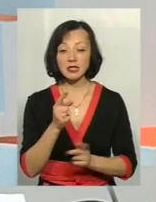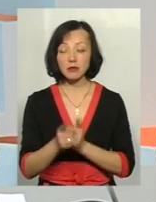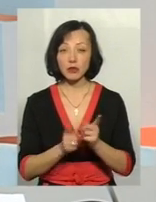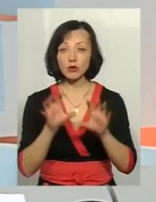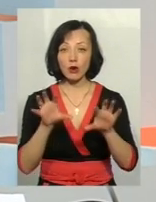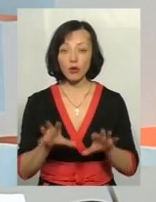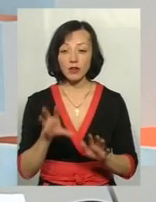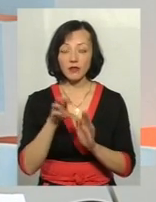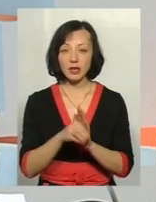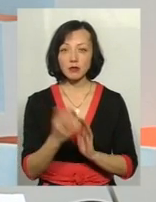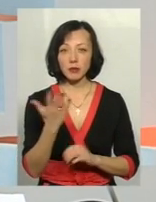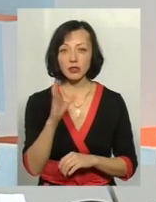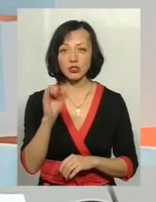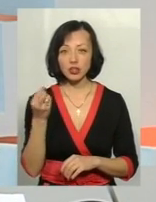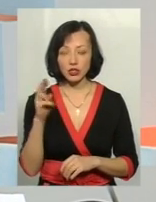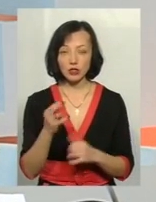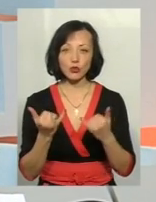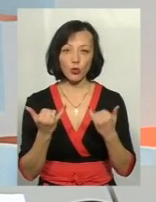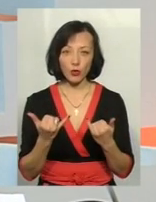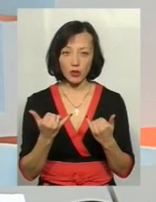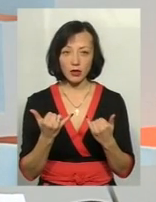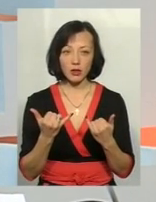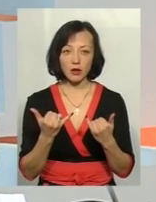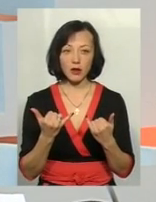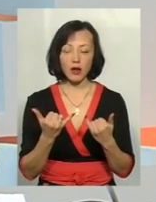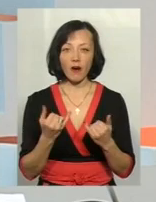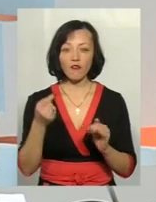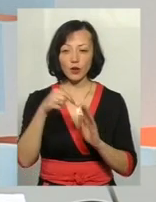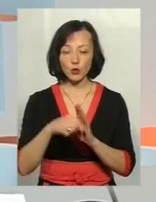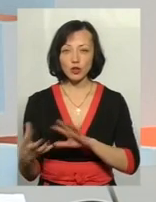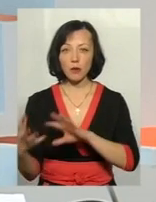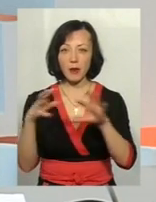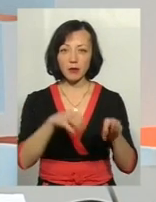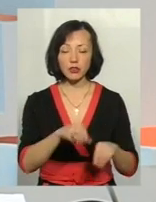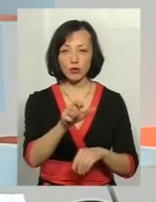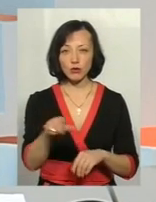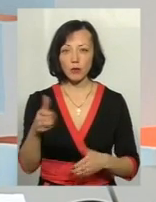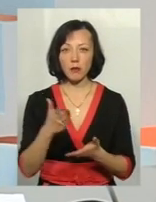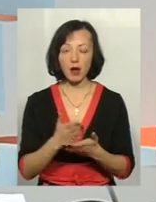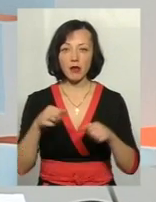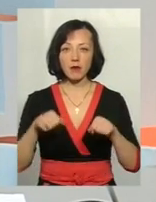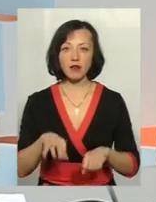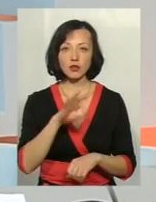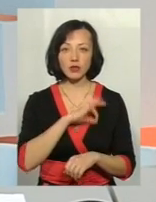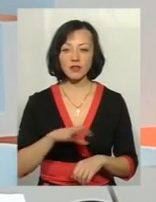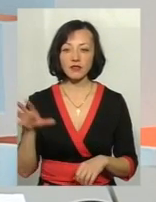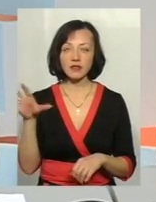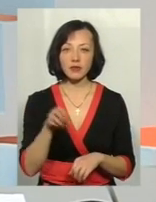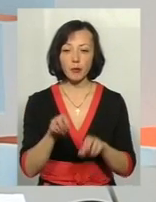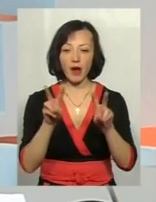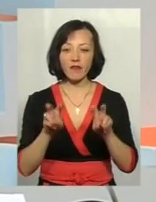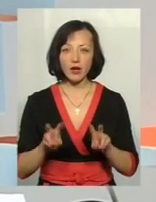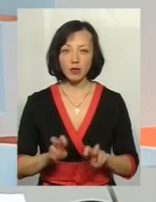внесені 5 січня, які набули сьогодні внутрішньопереміщені особи мають право скористатися всіма видами правої